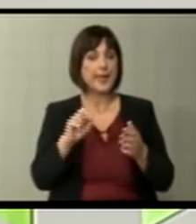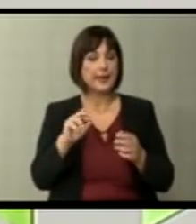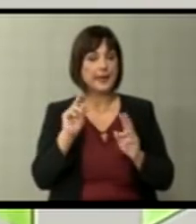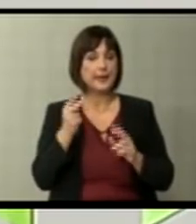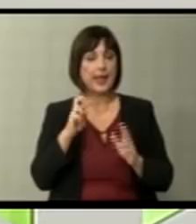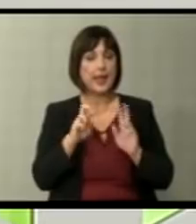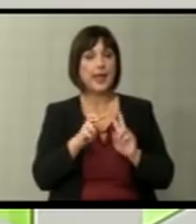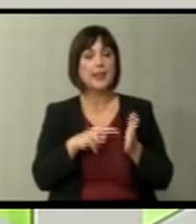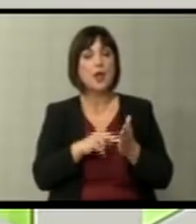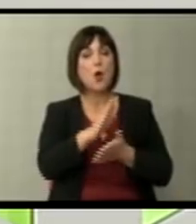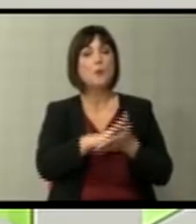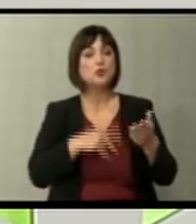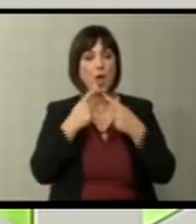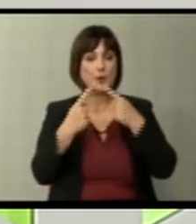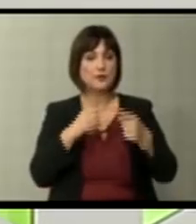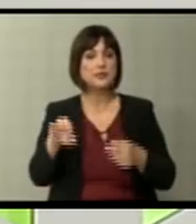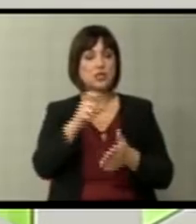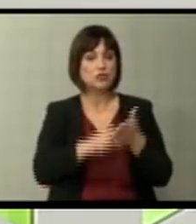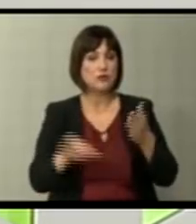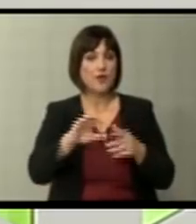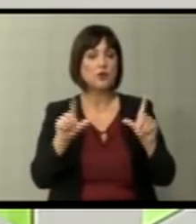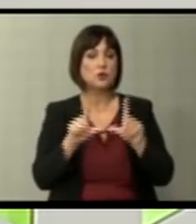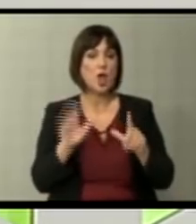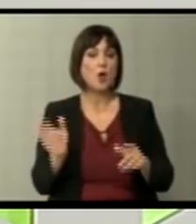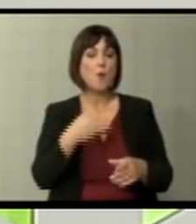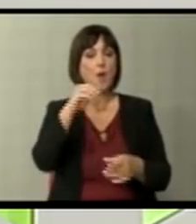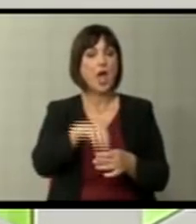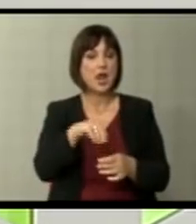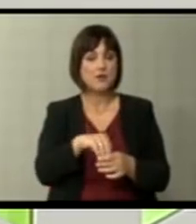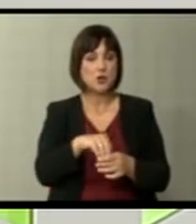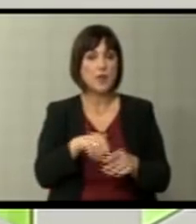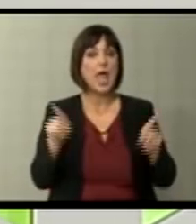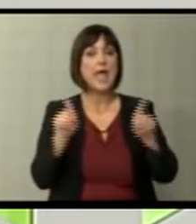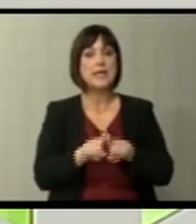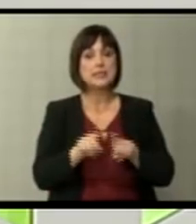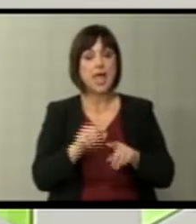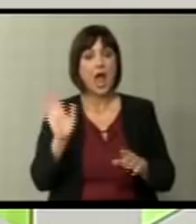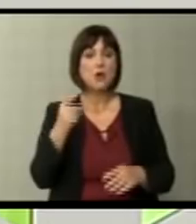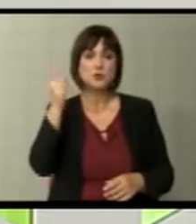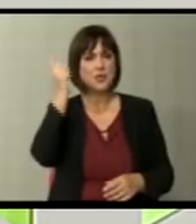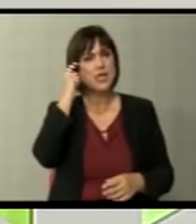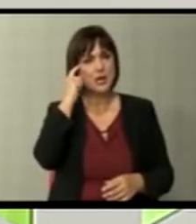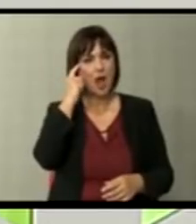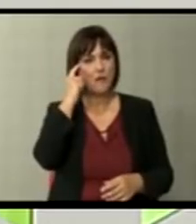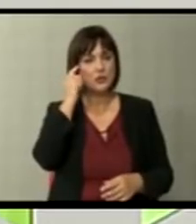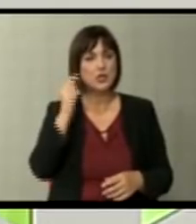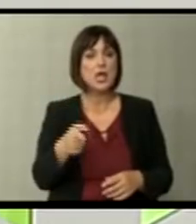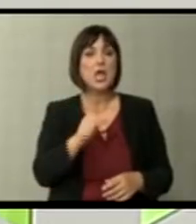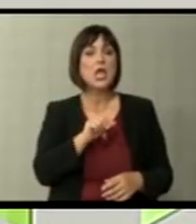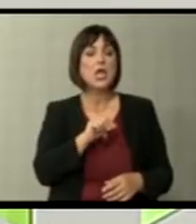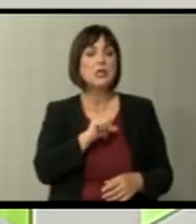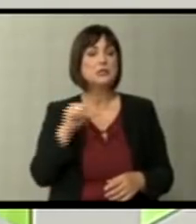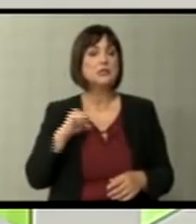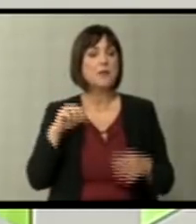односно, почеток на преговорите за членство во Европската Унија, ако помине референдумот, исто така, ако се сеќавате, и самиот